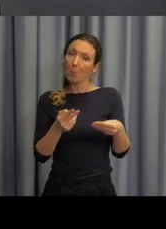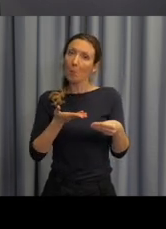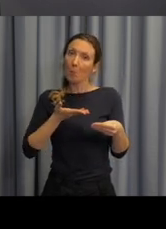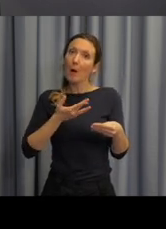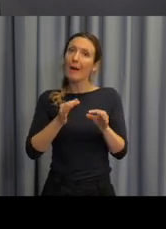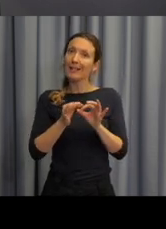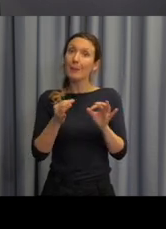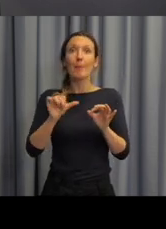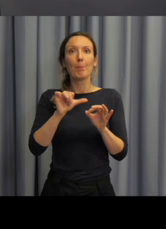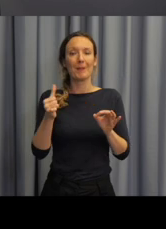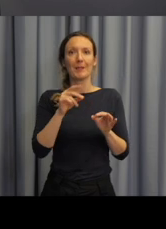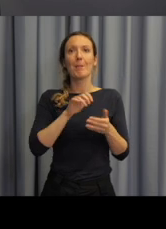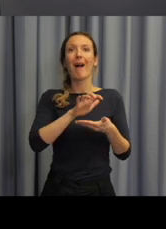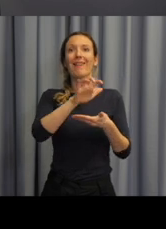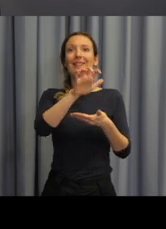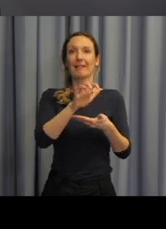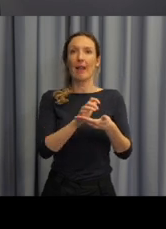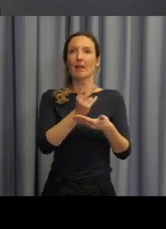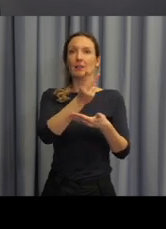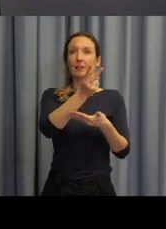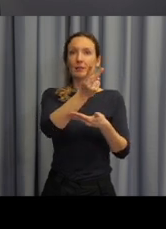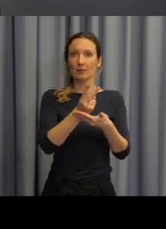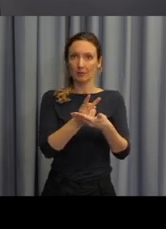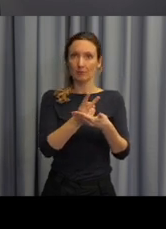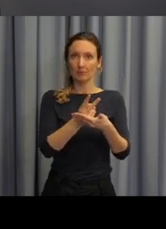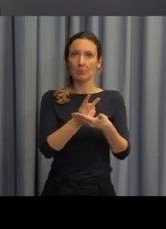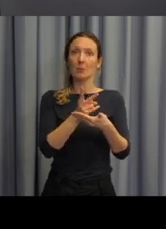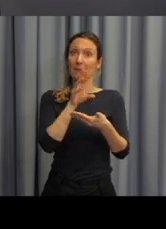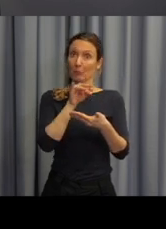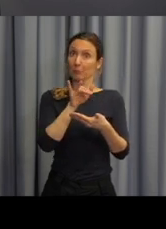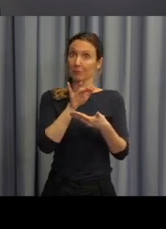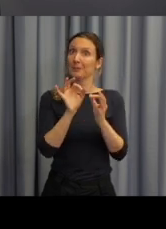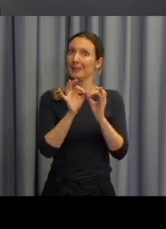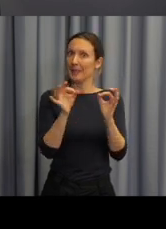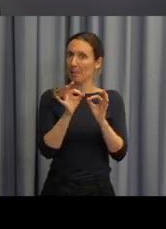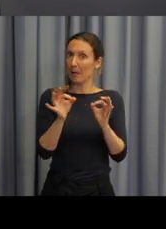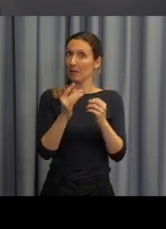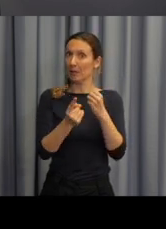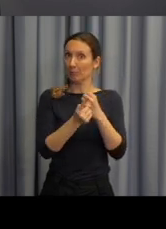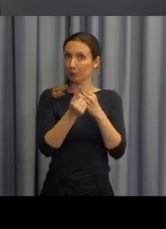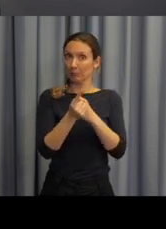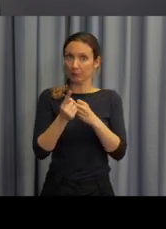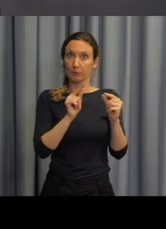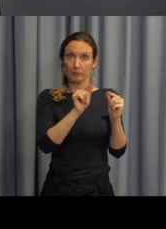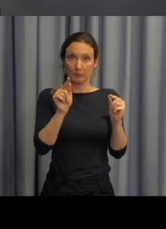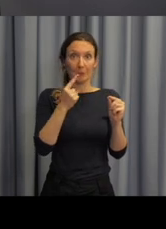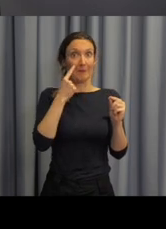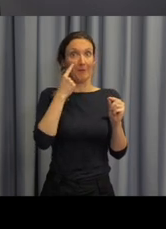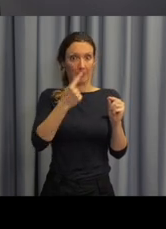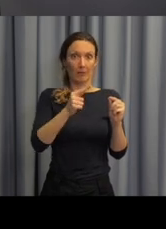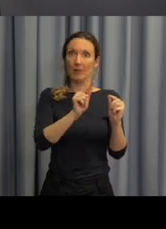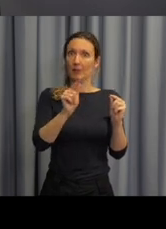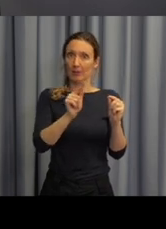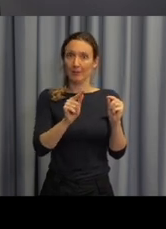čtený text, kde se s určitým gramatickým jevem žák setká,